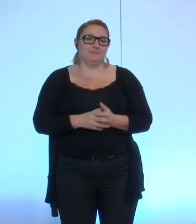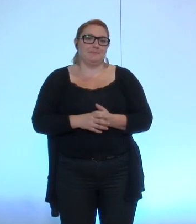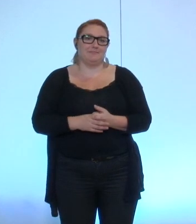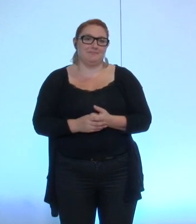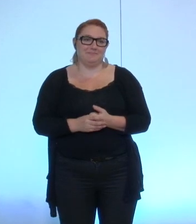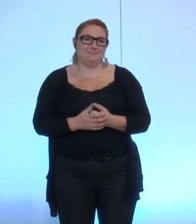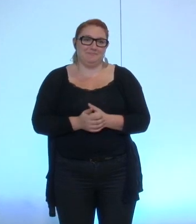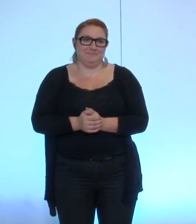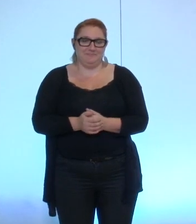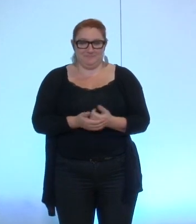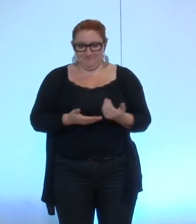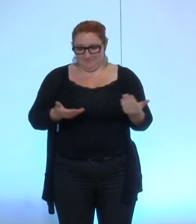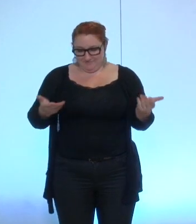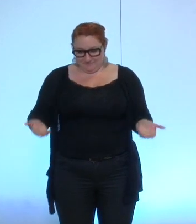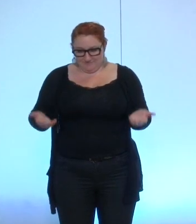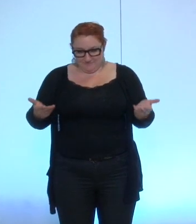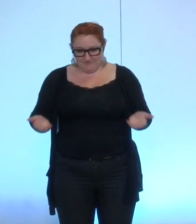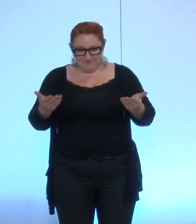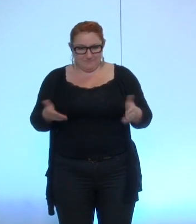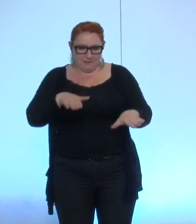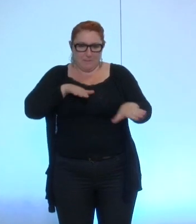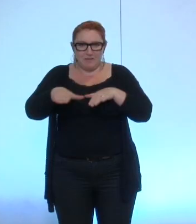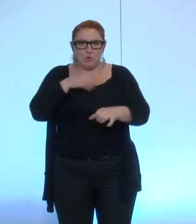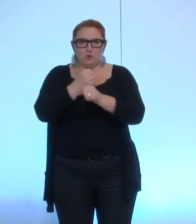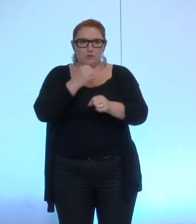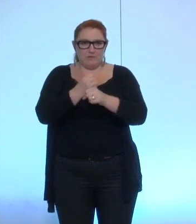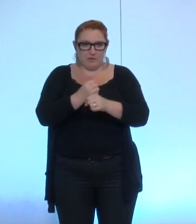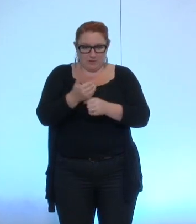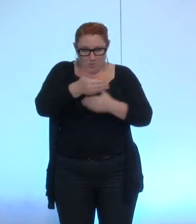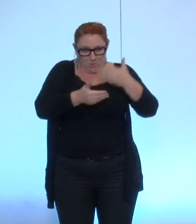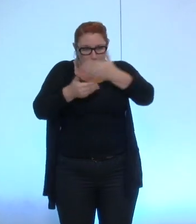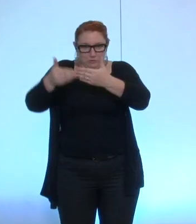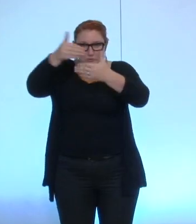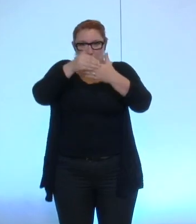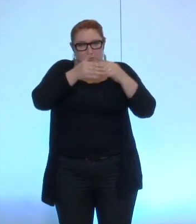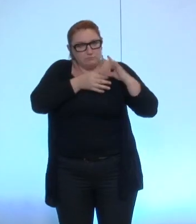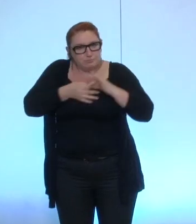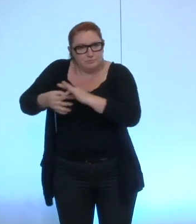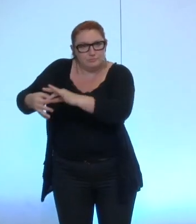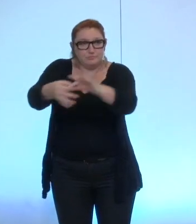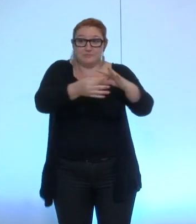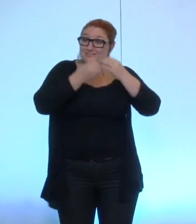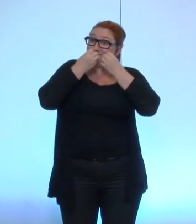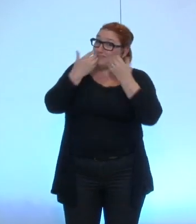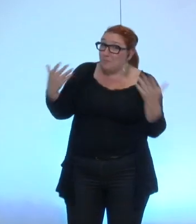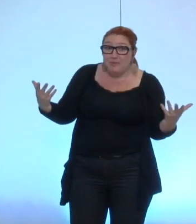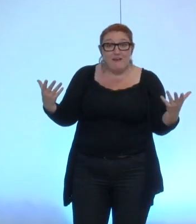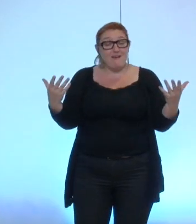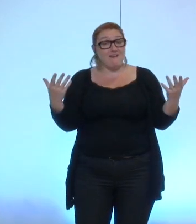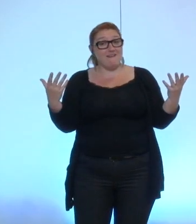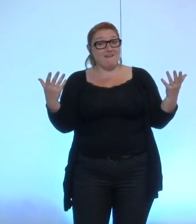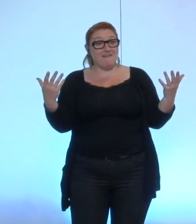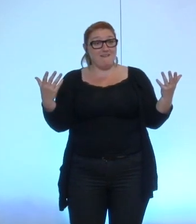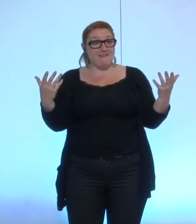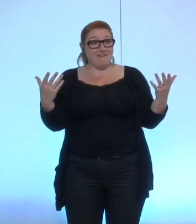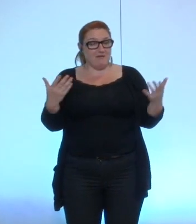nous sommes en train de co-construire une méthode de travail et donc c'est bien c'est comme ça qu'en fait ça répond d'une